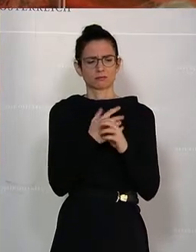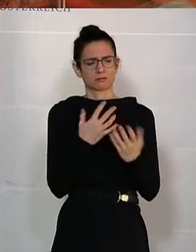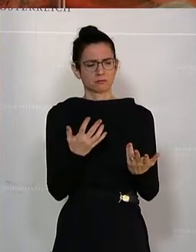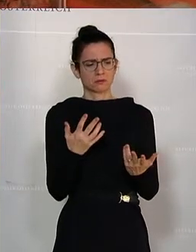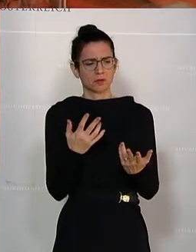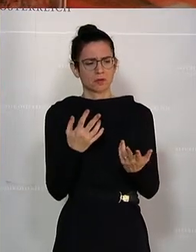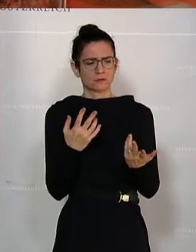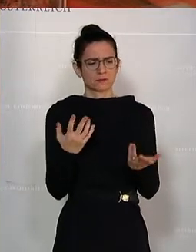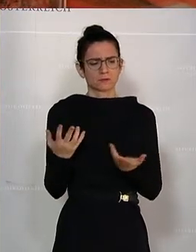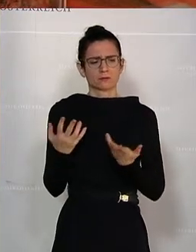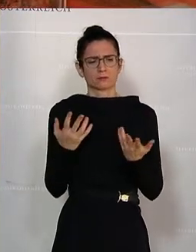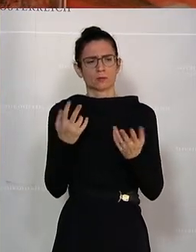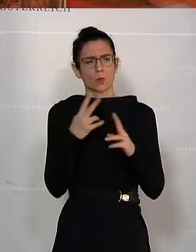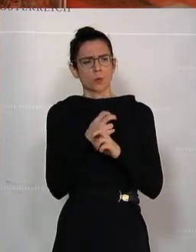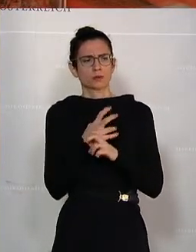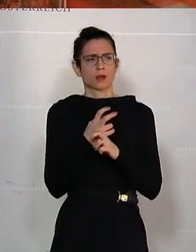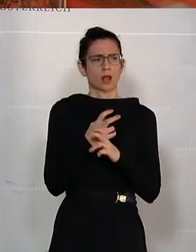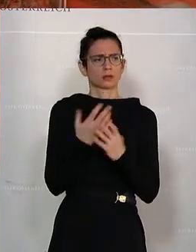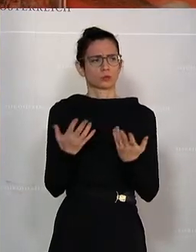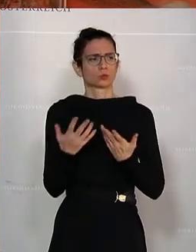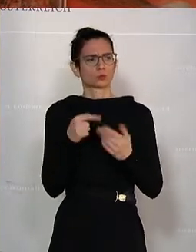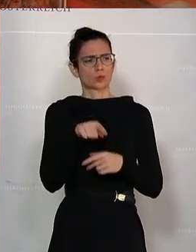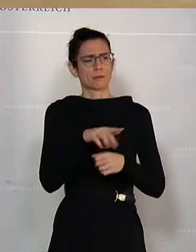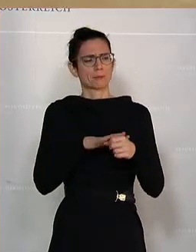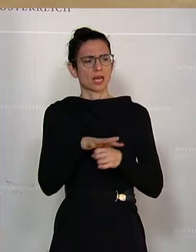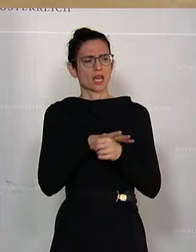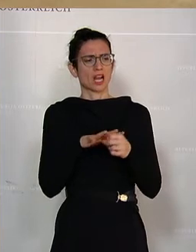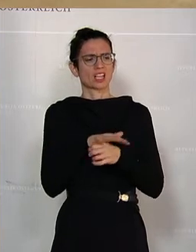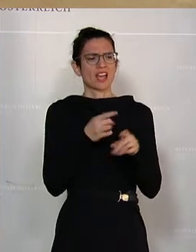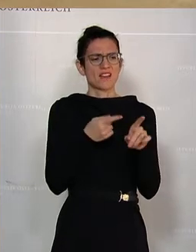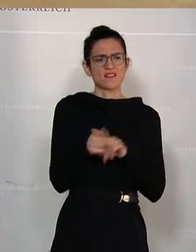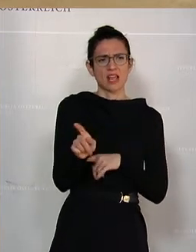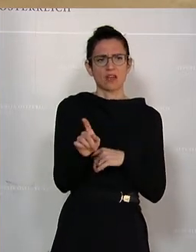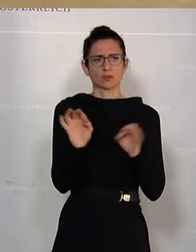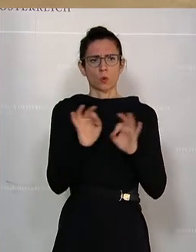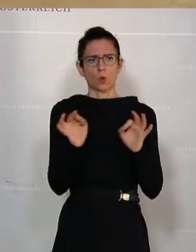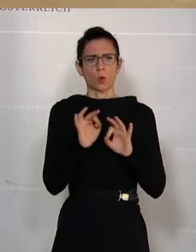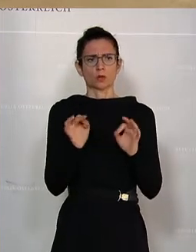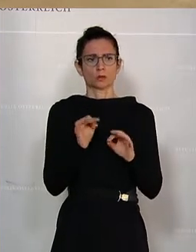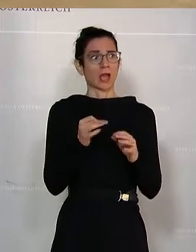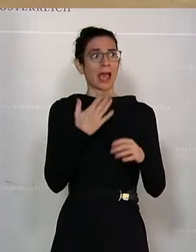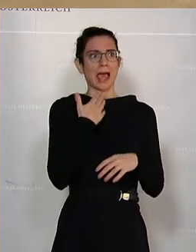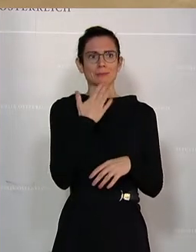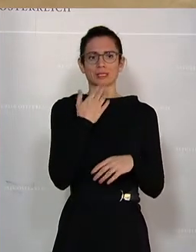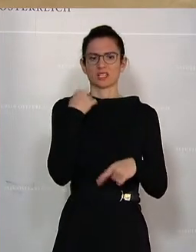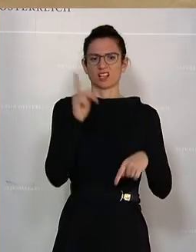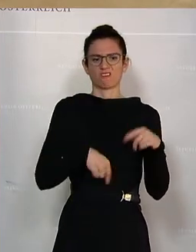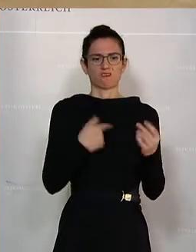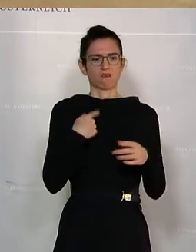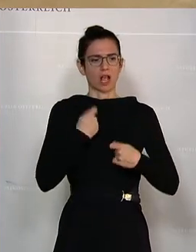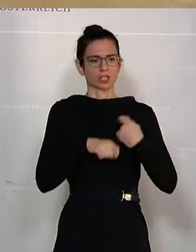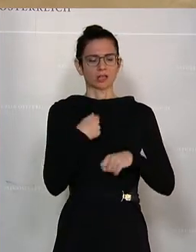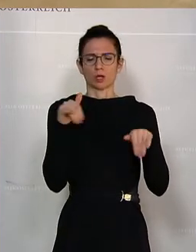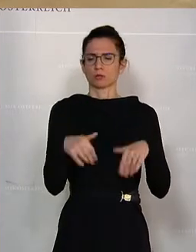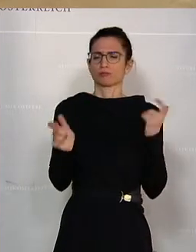in diesem Bereich fehlerhaft oder vielleicht sogar vorsätzlich handelt, das müssen wir doch entschieden